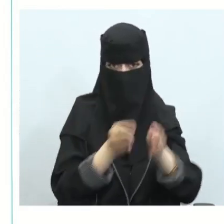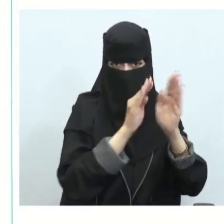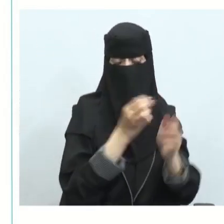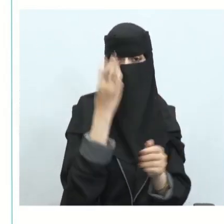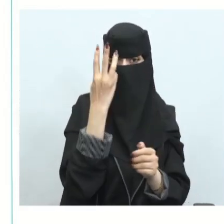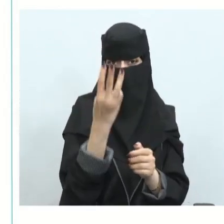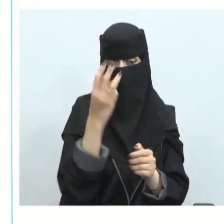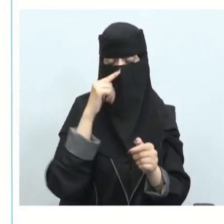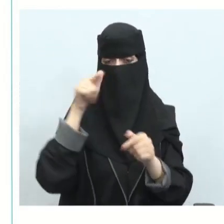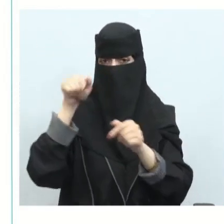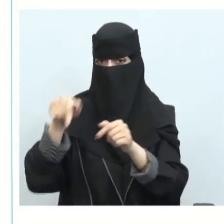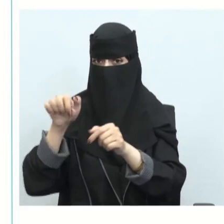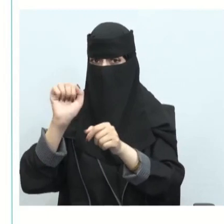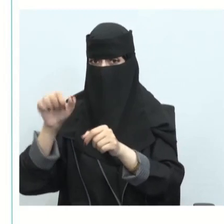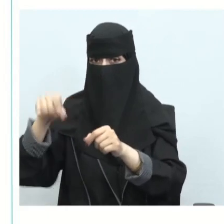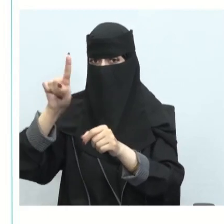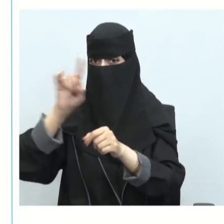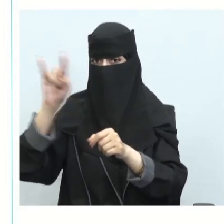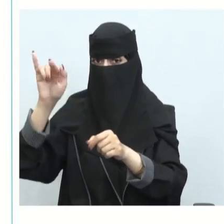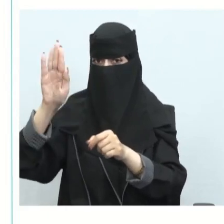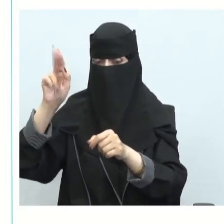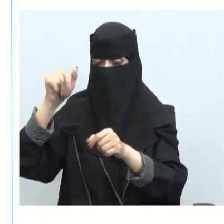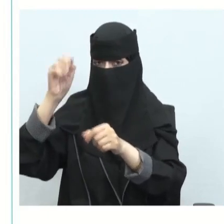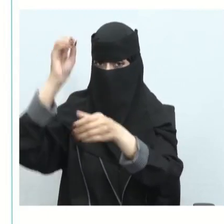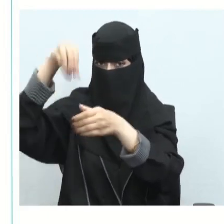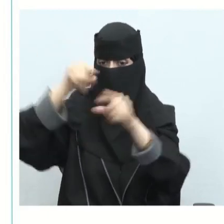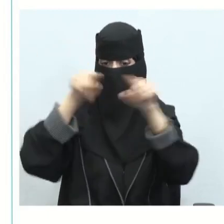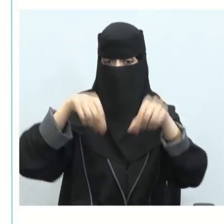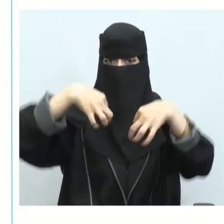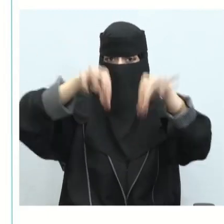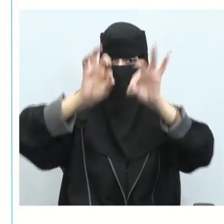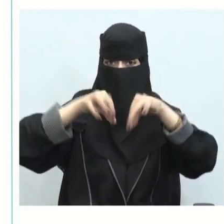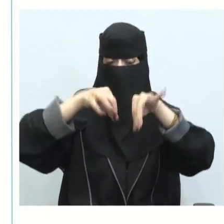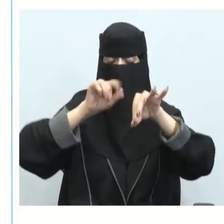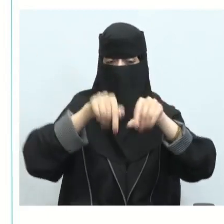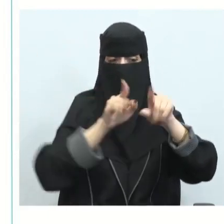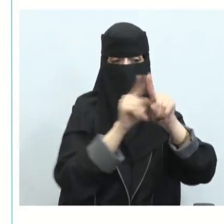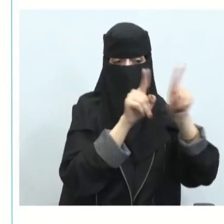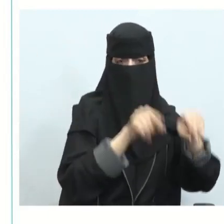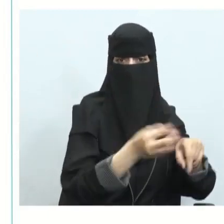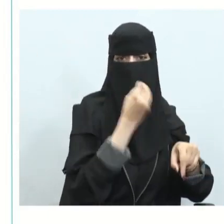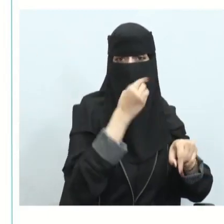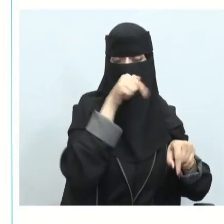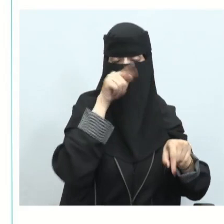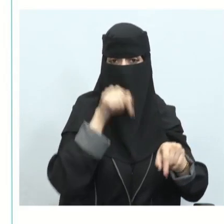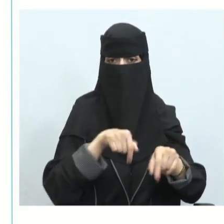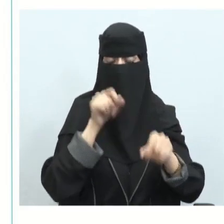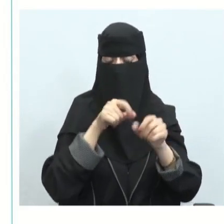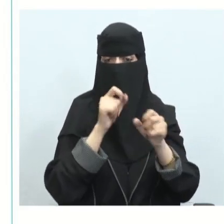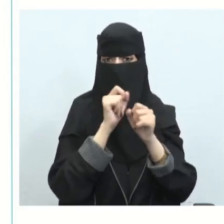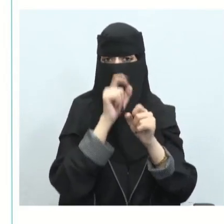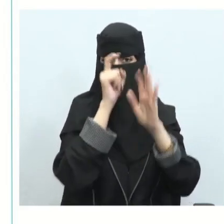أكثر من سلة للمهملات هناك للبلاستيك هناك للأوراق أو غيره يجب أن نتقيد بالتعليمات لأن